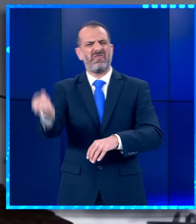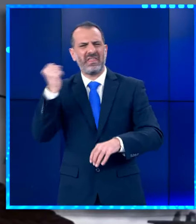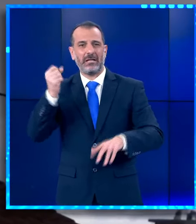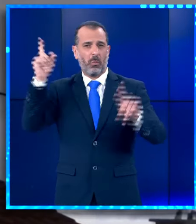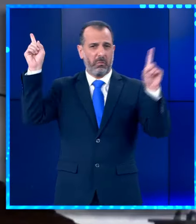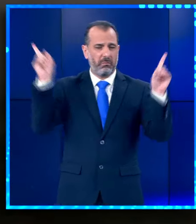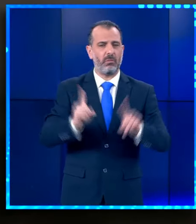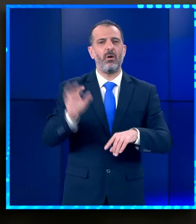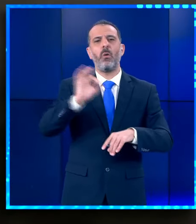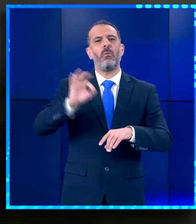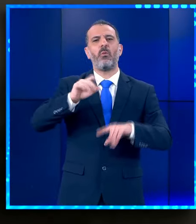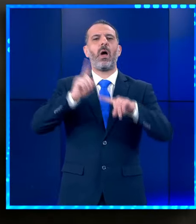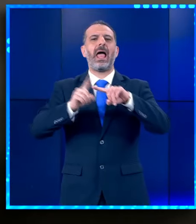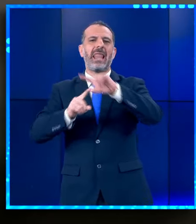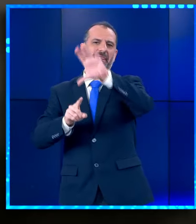Επίσης.